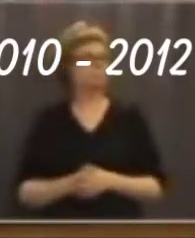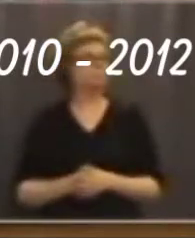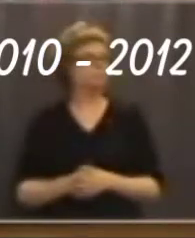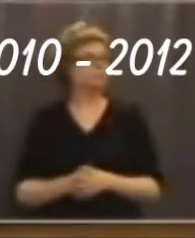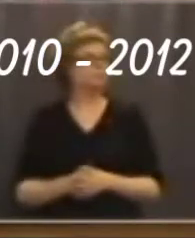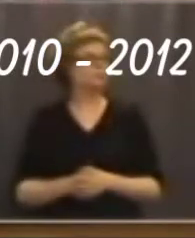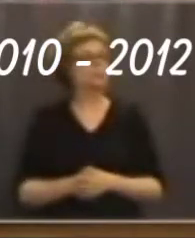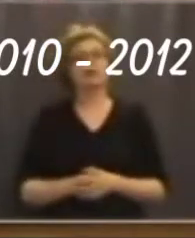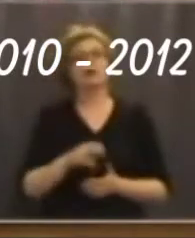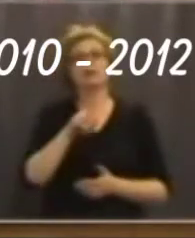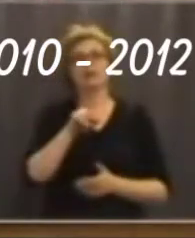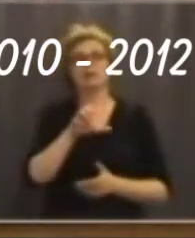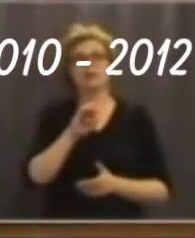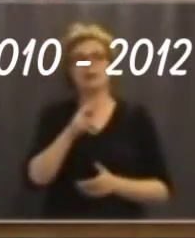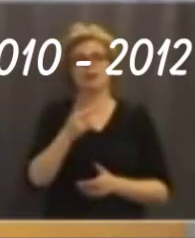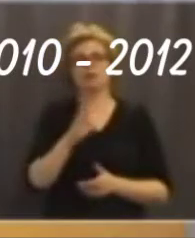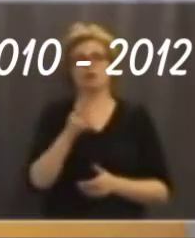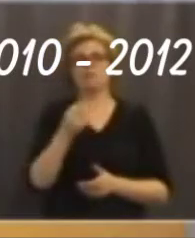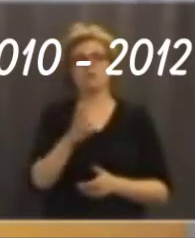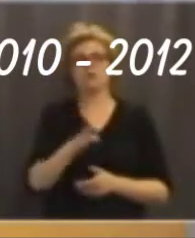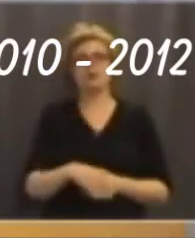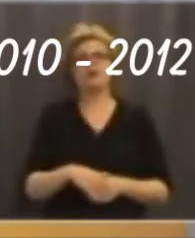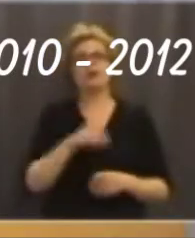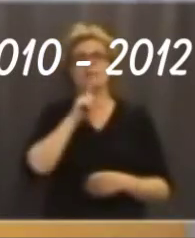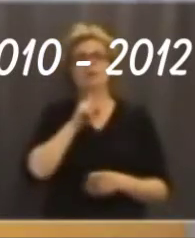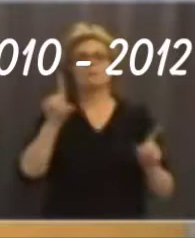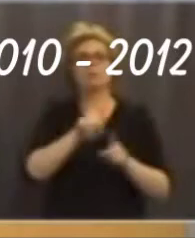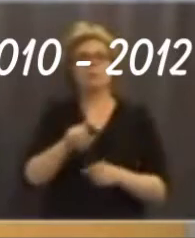Då är det Nils-Erik Daveli som bjöd ett replik, Folkpartiet.